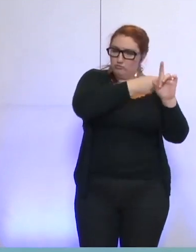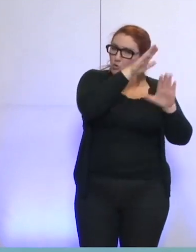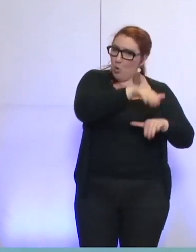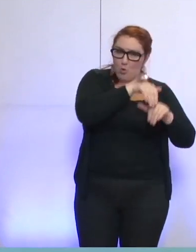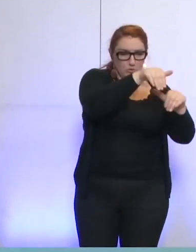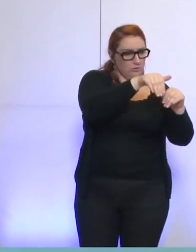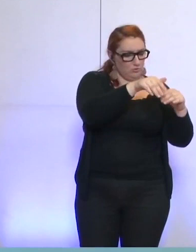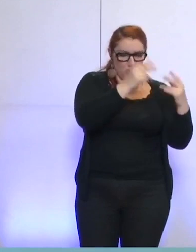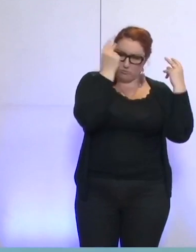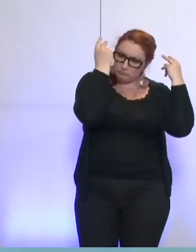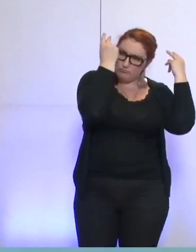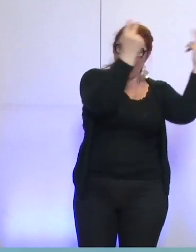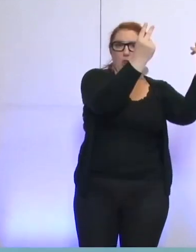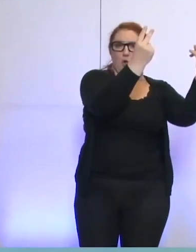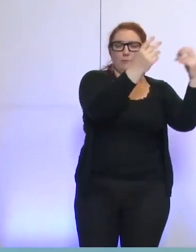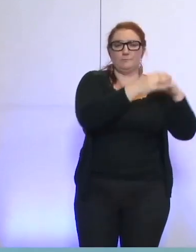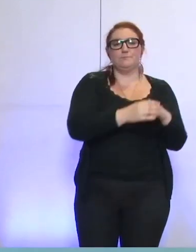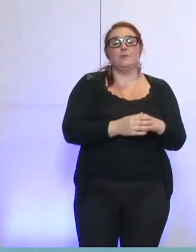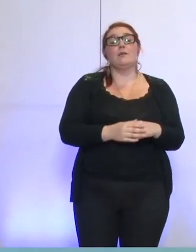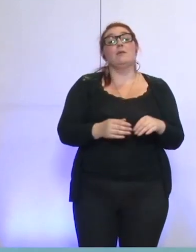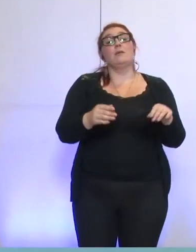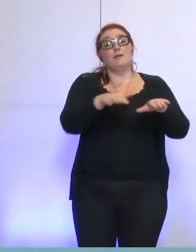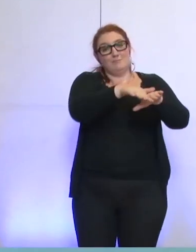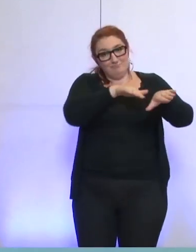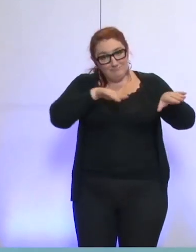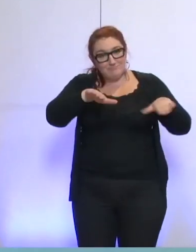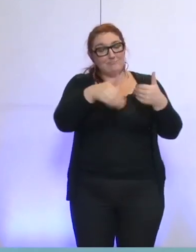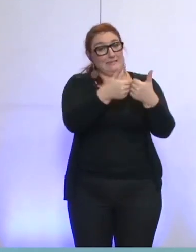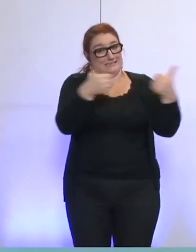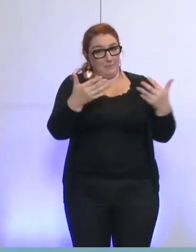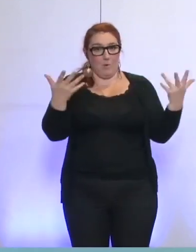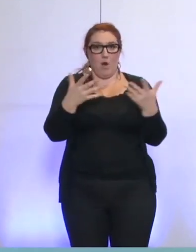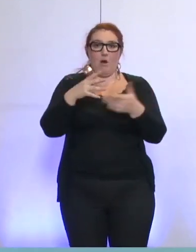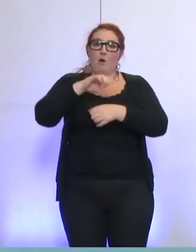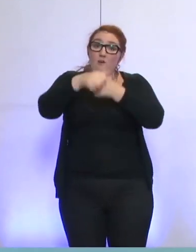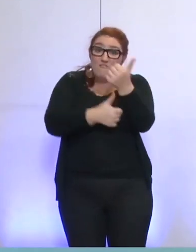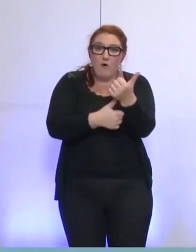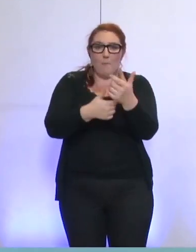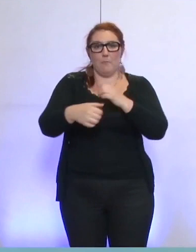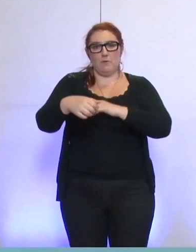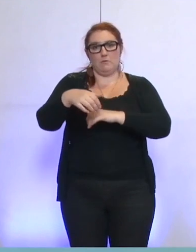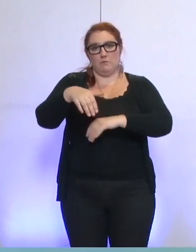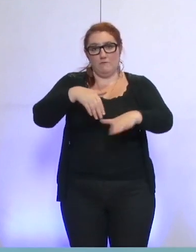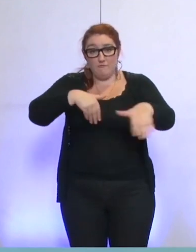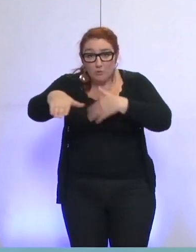avec force, et le mode de fonctionnement et le mode d'actionnariat de cette entreprise,